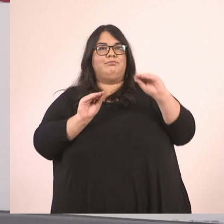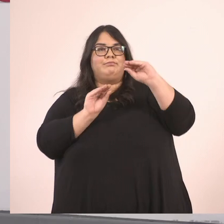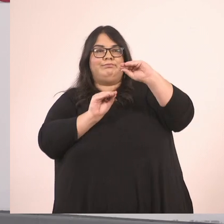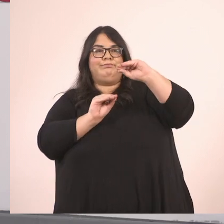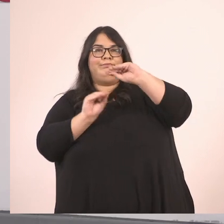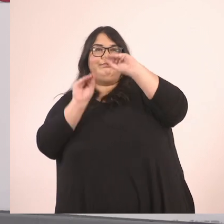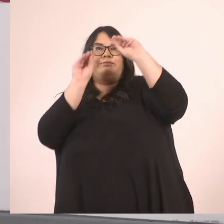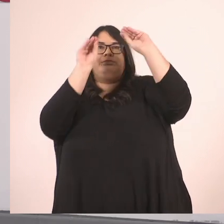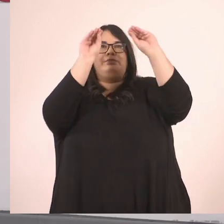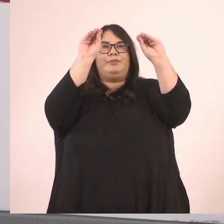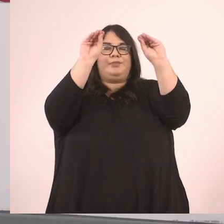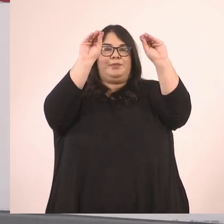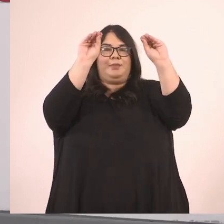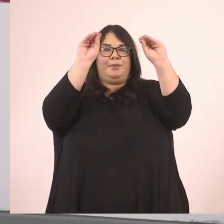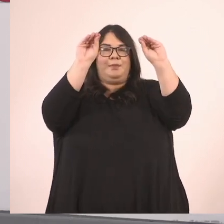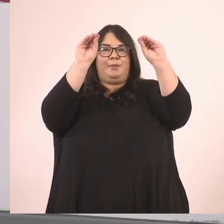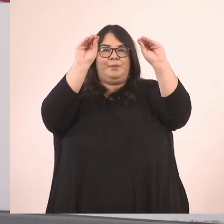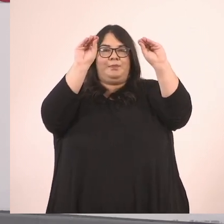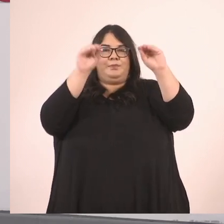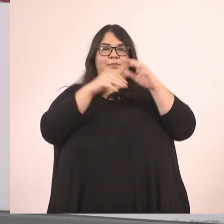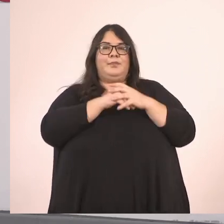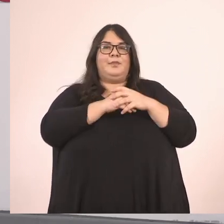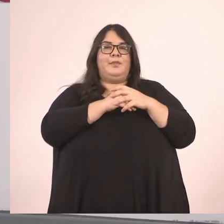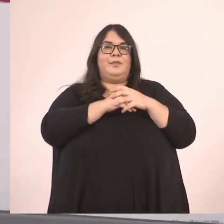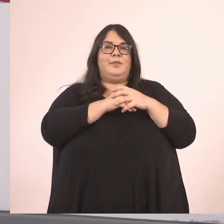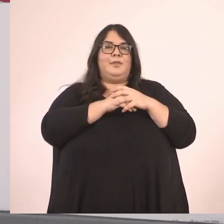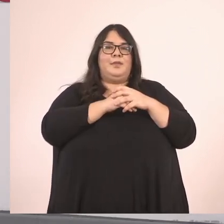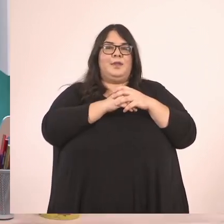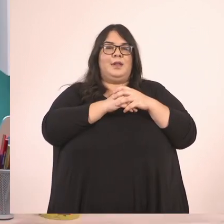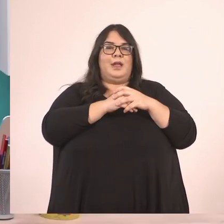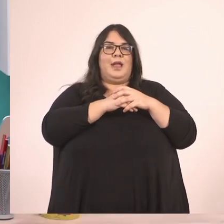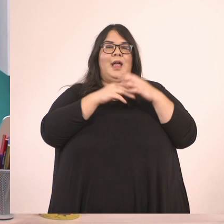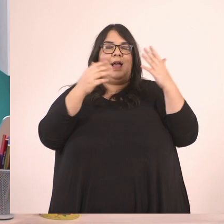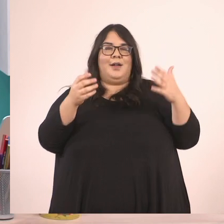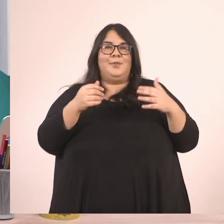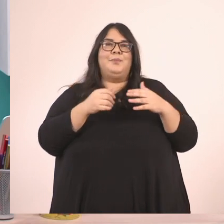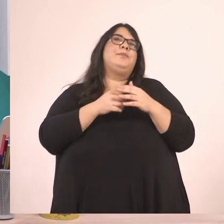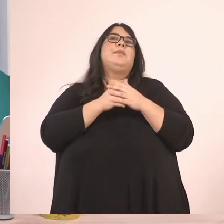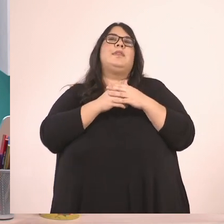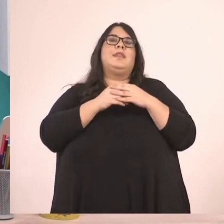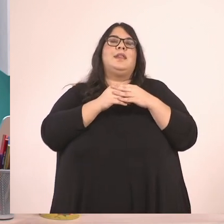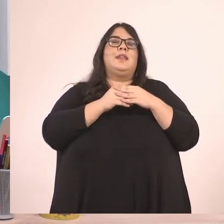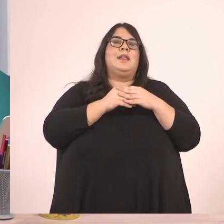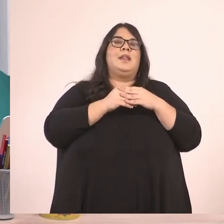Άρα λοιπόν, εδώ θα πάει το 4 έκτα. Ανάμεσα